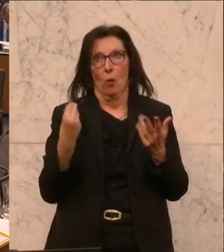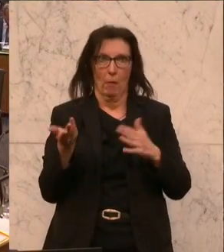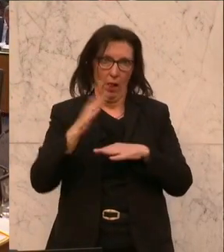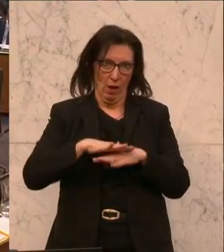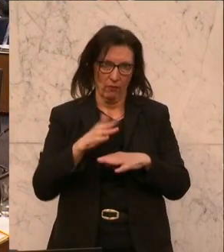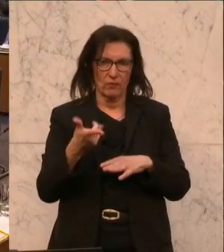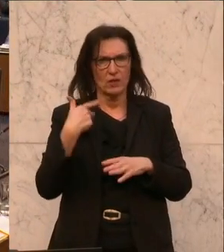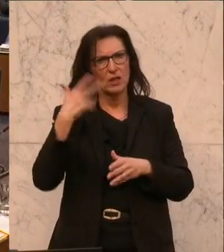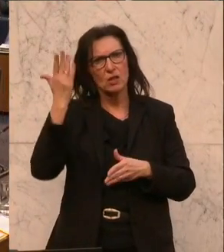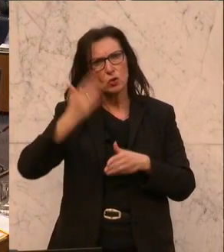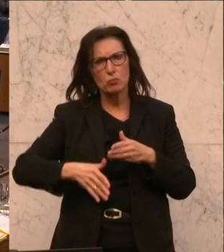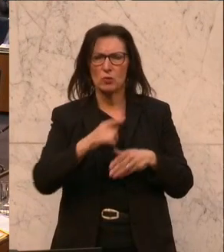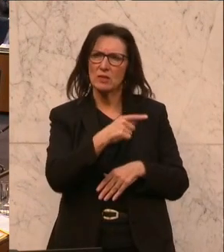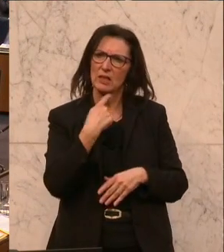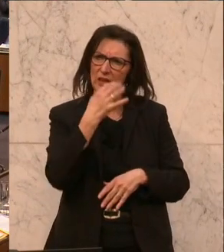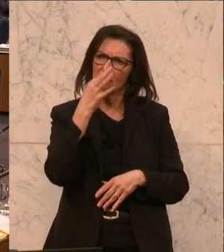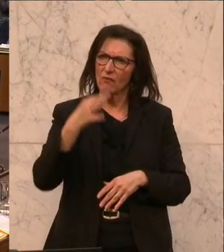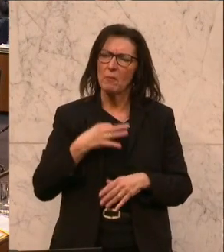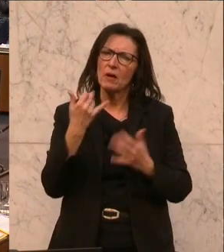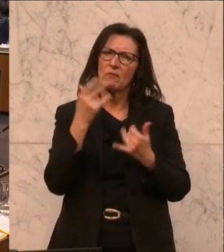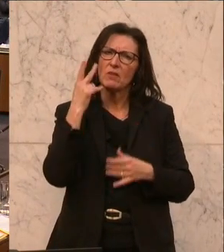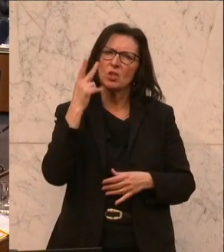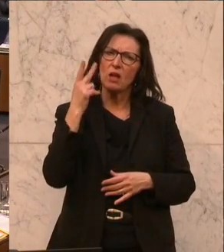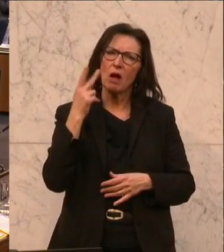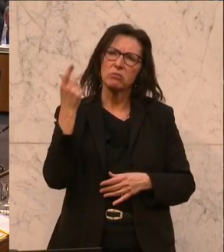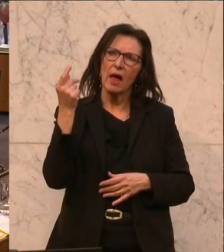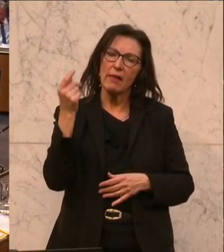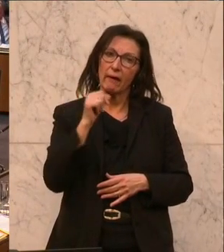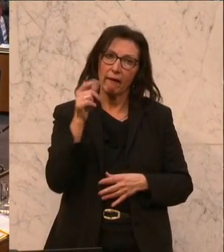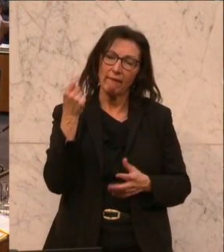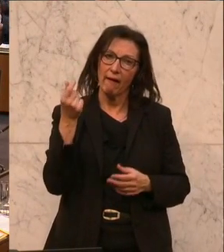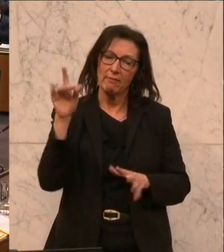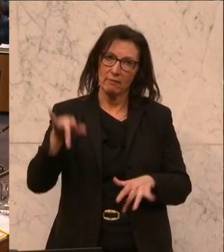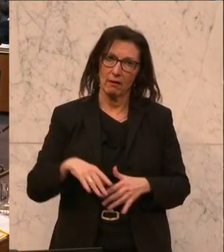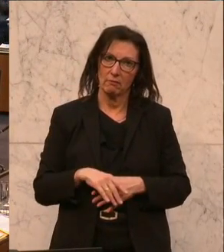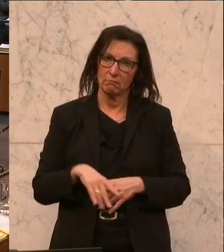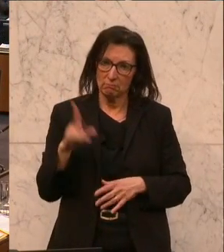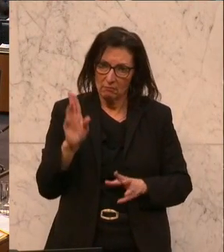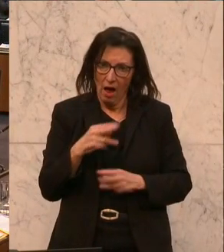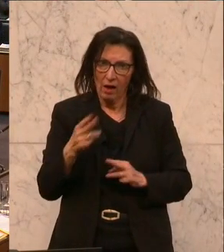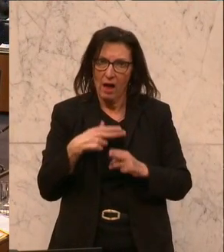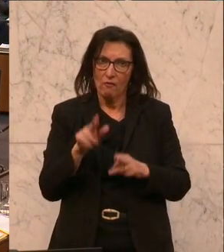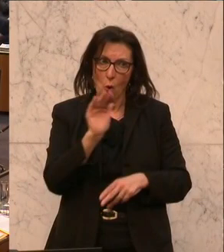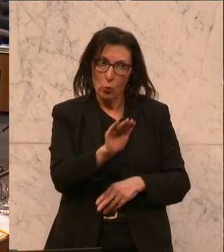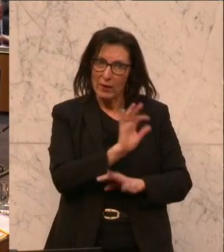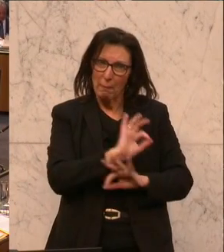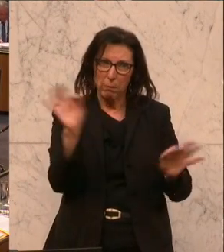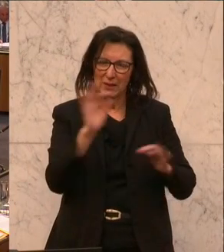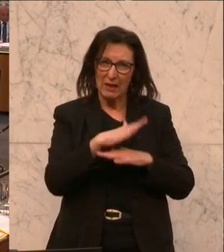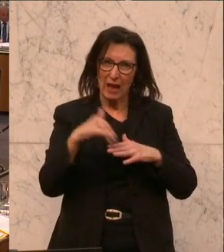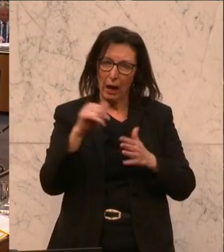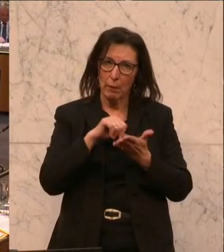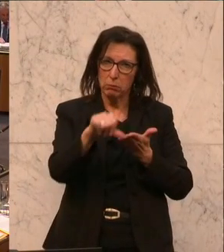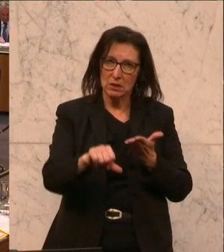schreibt sie abschließend, was ist mit den Eltern, die nicht die finanziellen Möglichkeiten haben, ihren Kindern die bestmögliche therapeutische Unterstützung